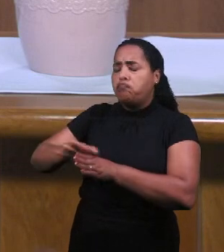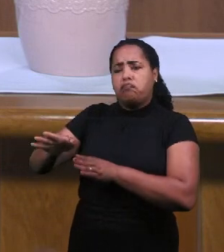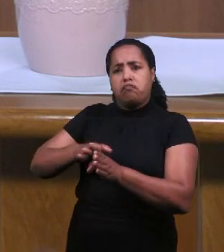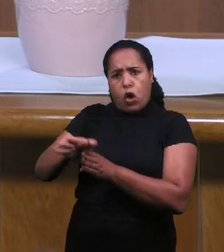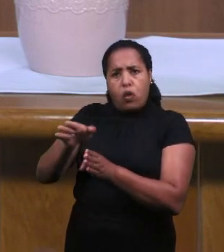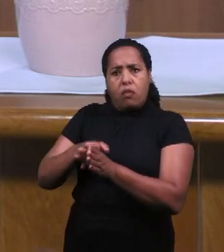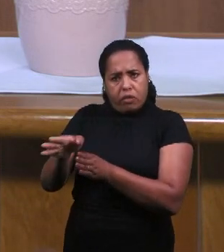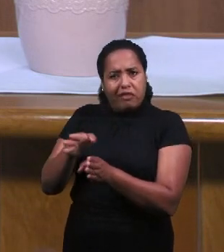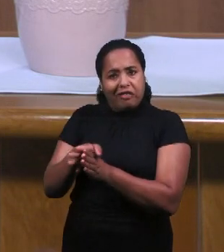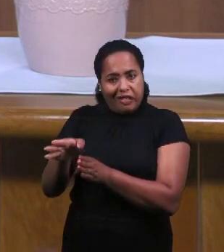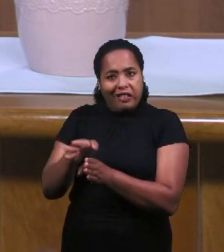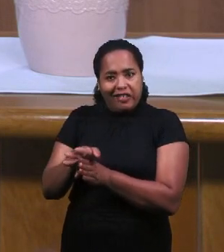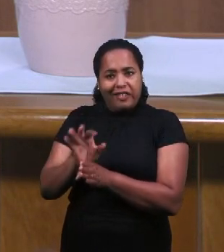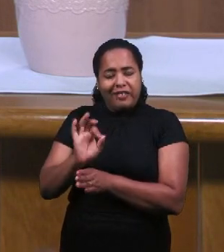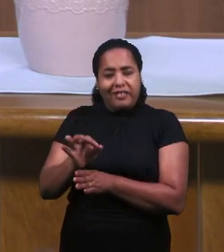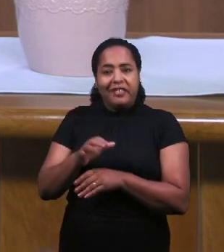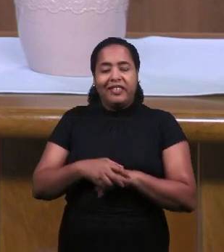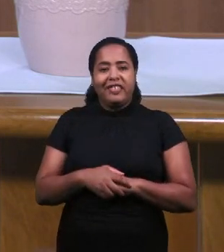Богом